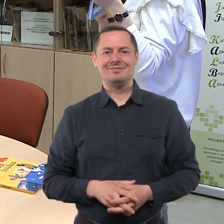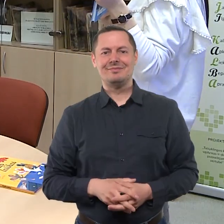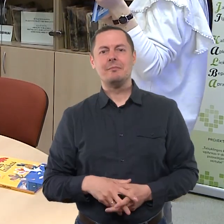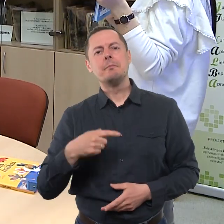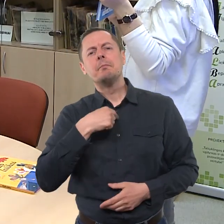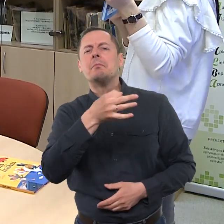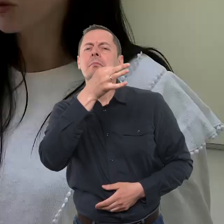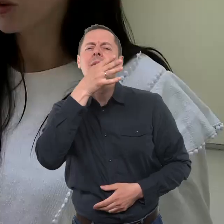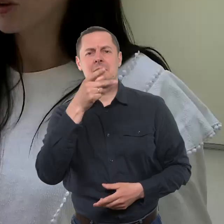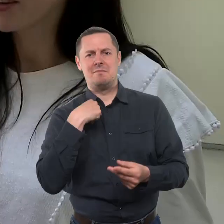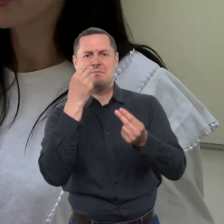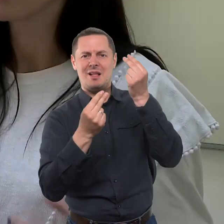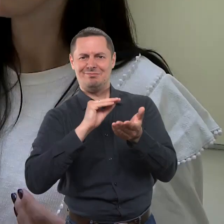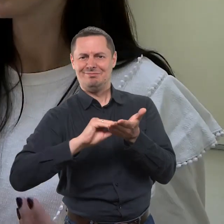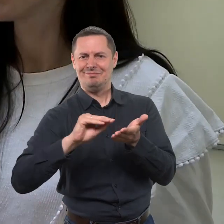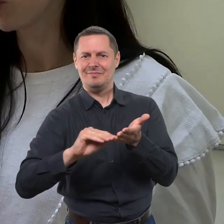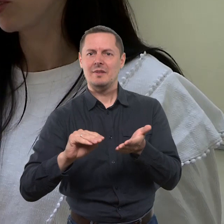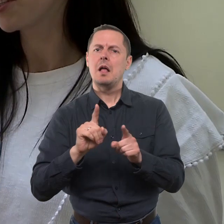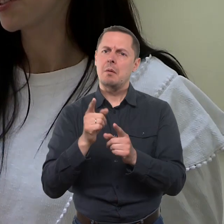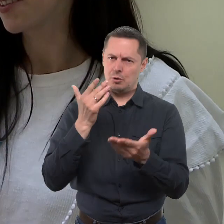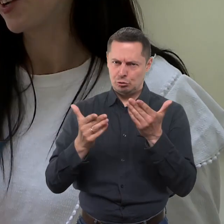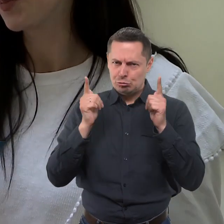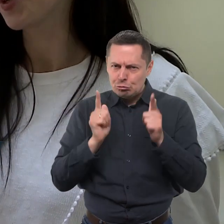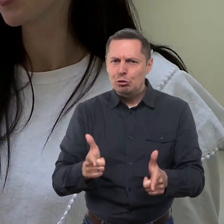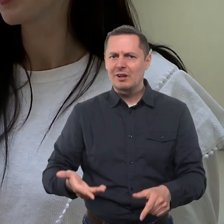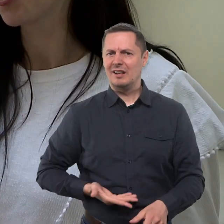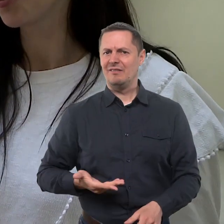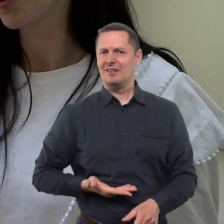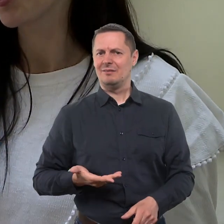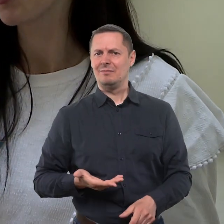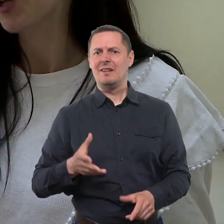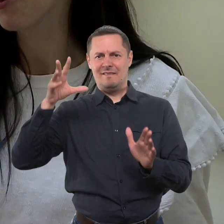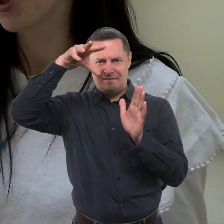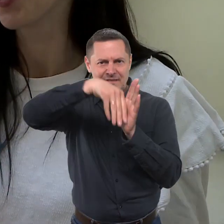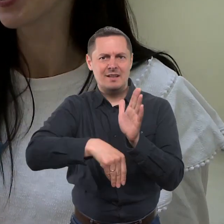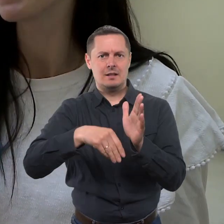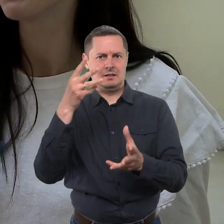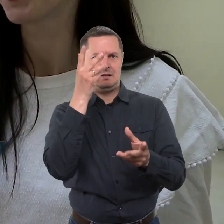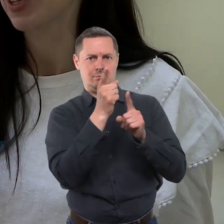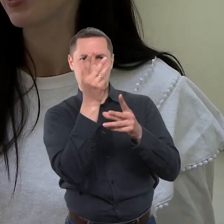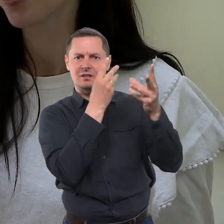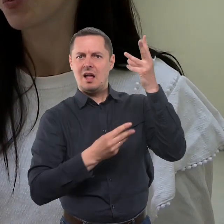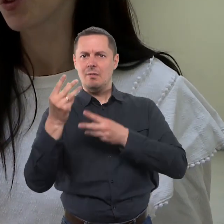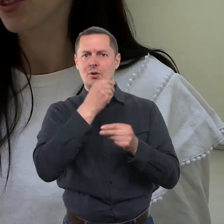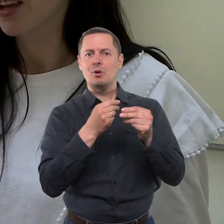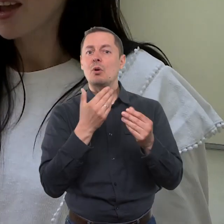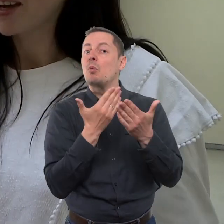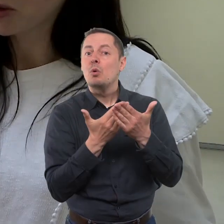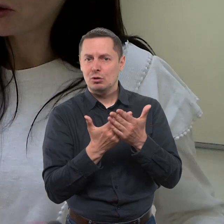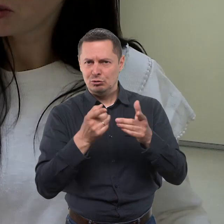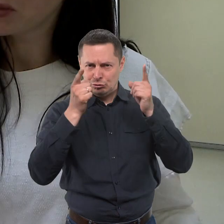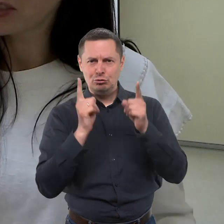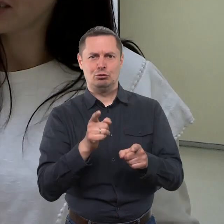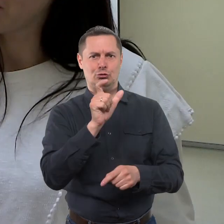pasakas arba realybę, kurioje yra stebuklo, nes realybė iš tikrųjų ir saugusi žmonių gyvenime pasitaiko stebuklo, tai